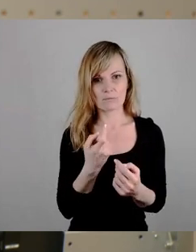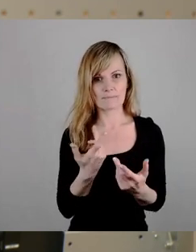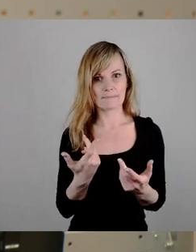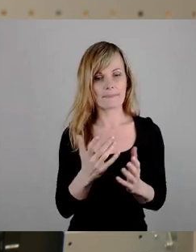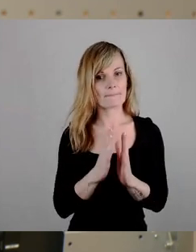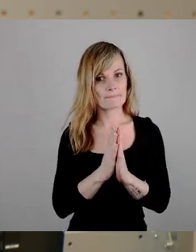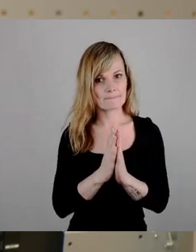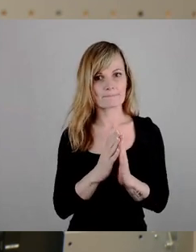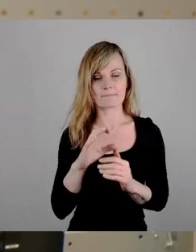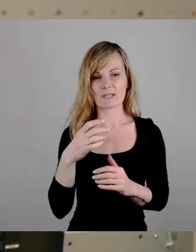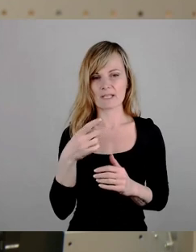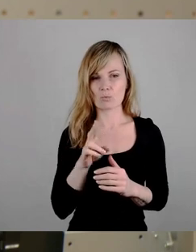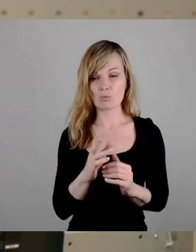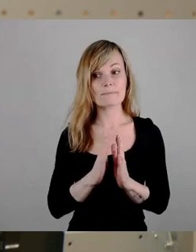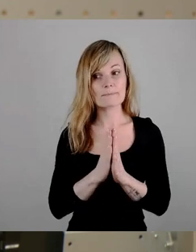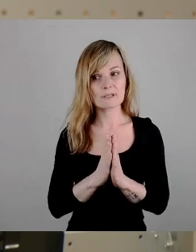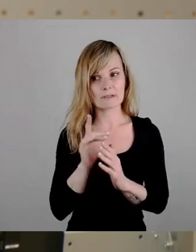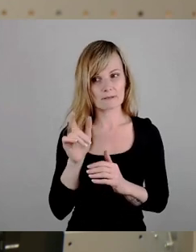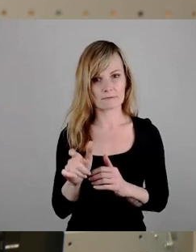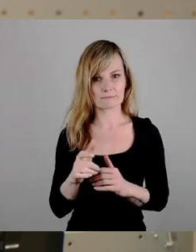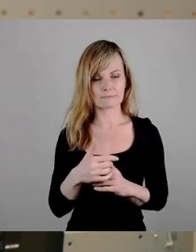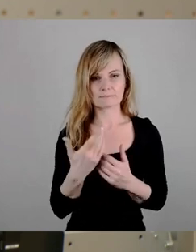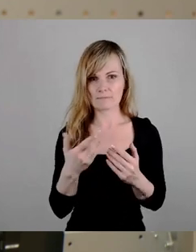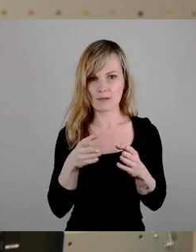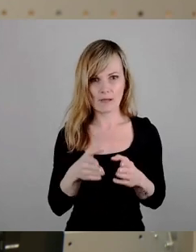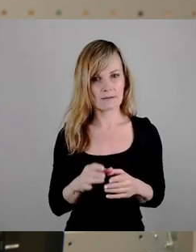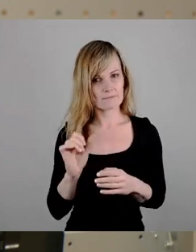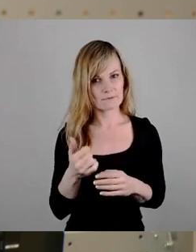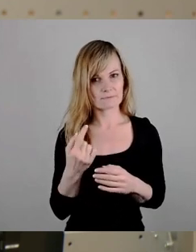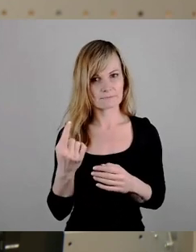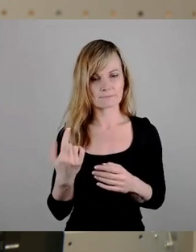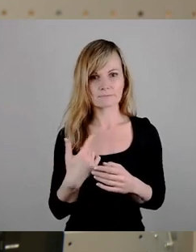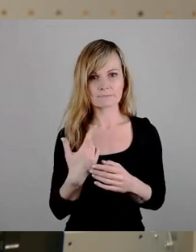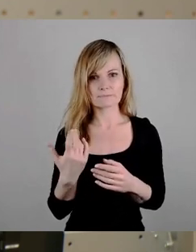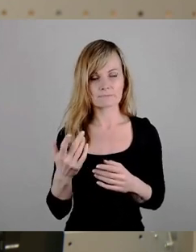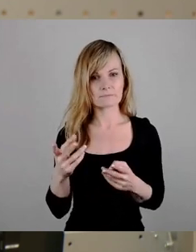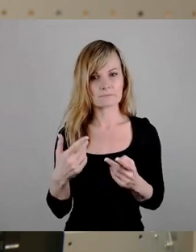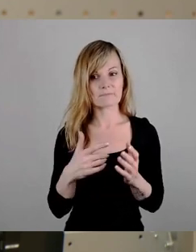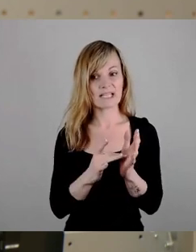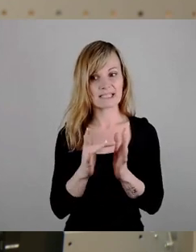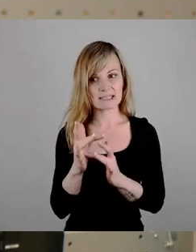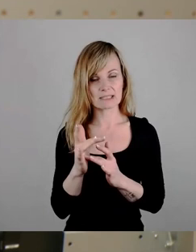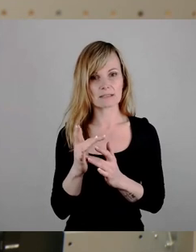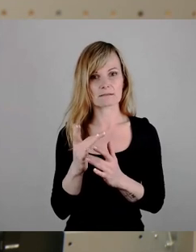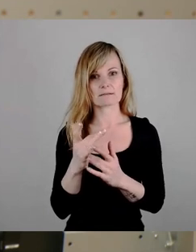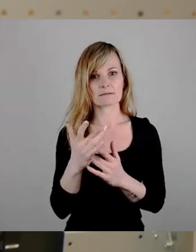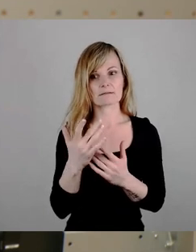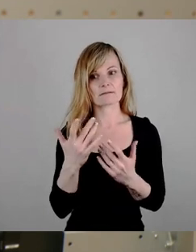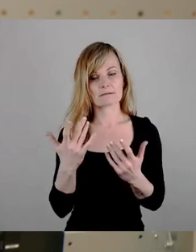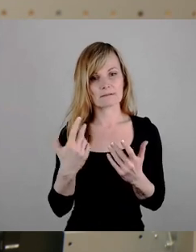CDU bitten, in irgendeiner Art wieder auf ihre christlichen Werte und auf die